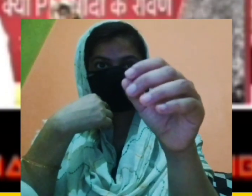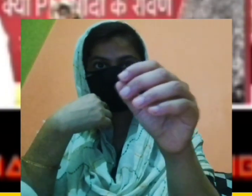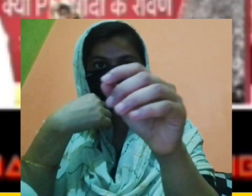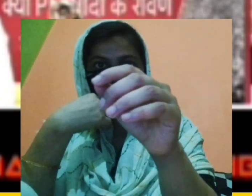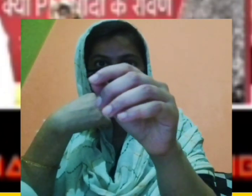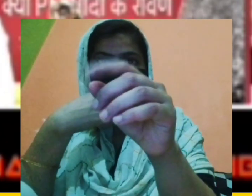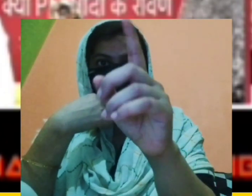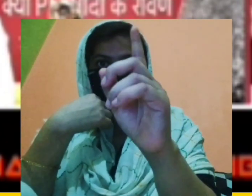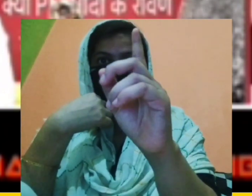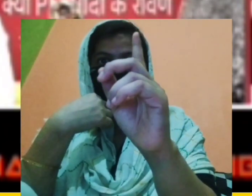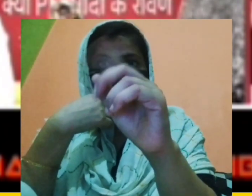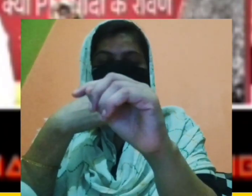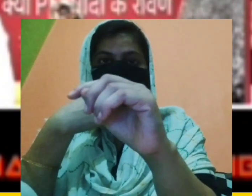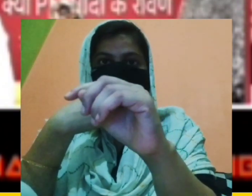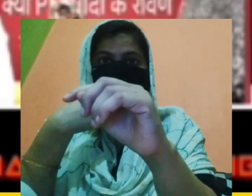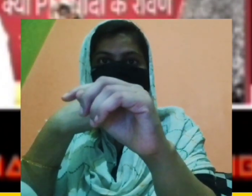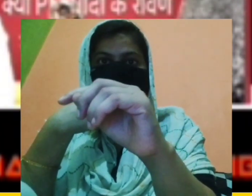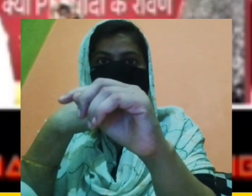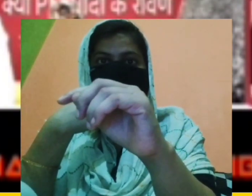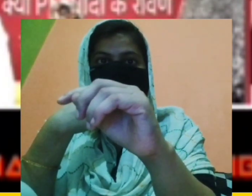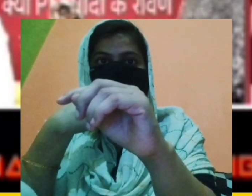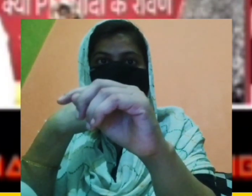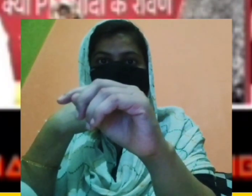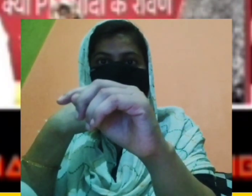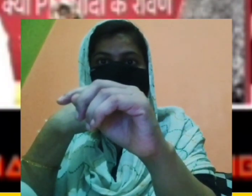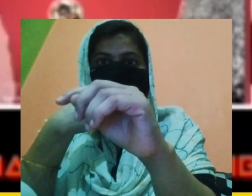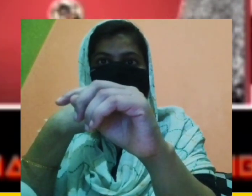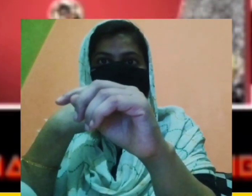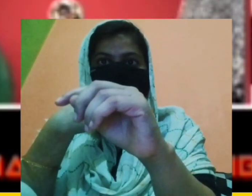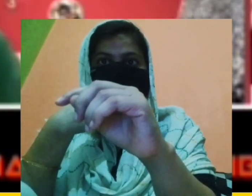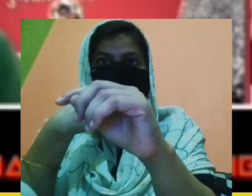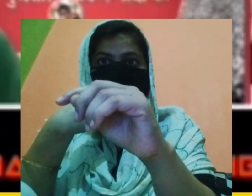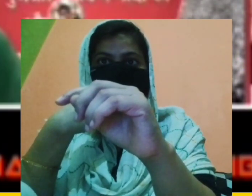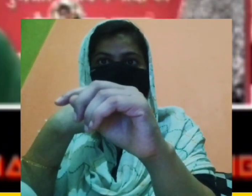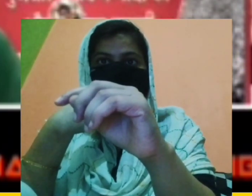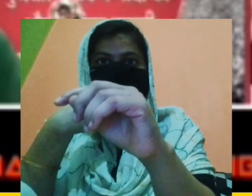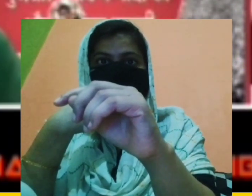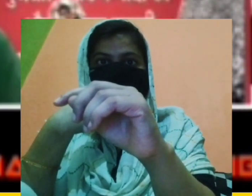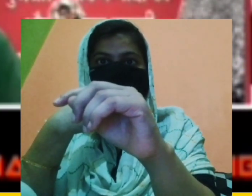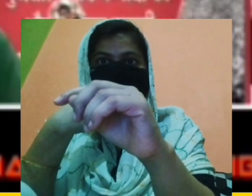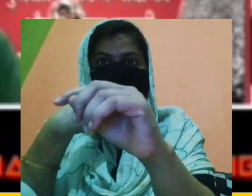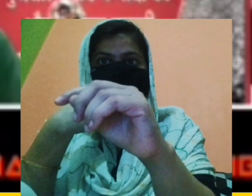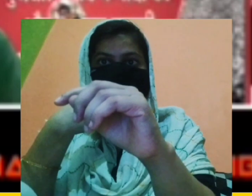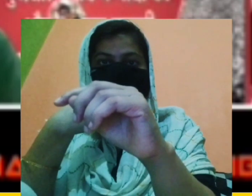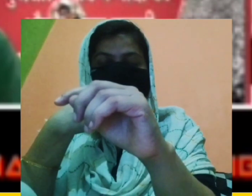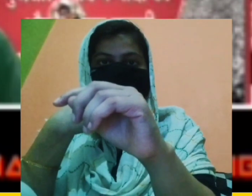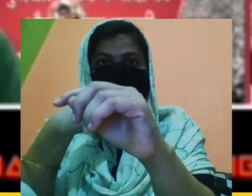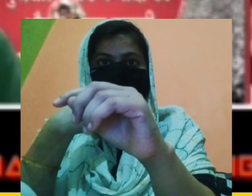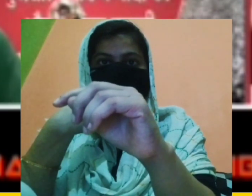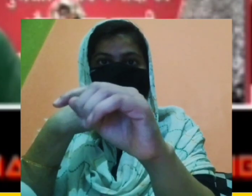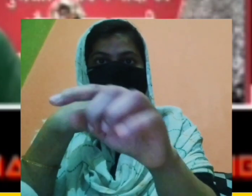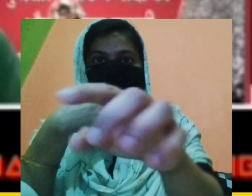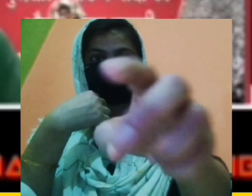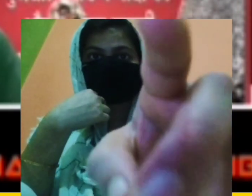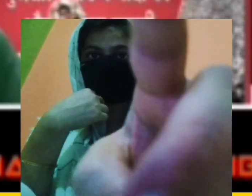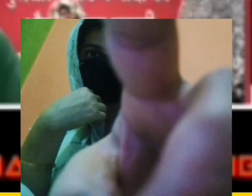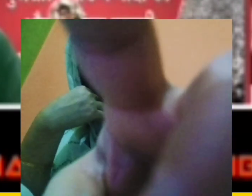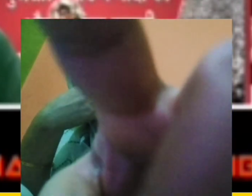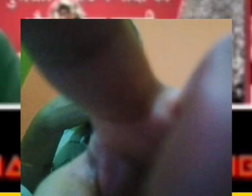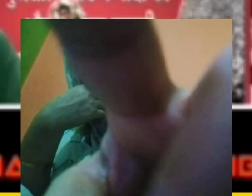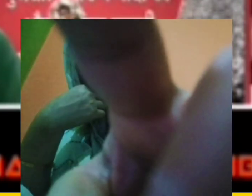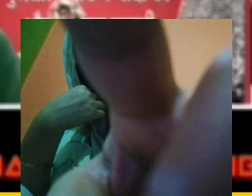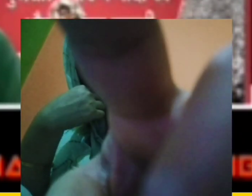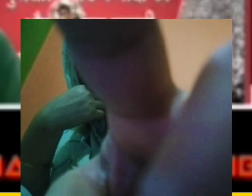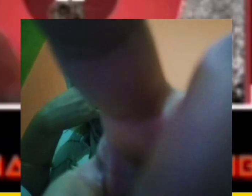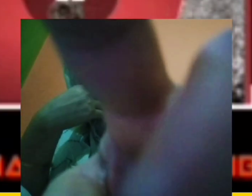आपने मुत्तों की बात करो, अपने बच्चों की बात करो, इनकी छोड़ो, अपने बच्चों के भविशी बात करो, अपने रोजगार कारोबार की बात करो, अपने